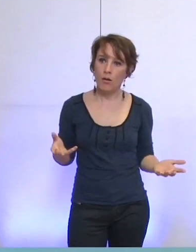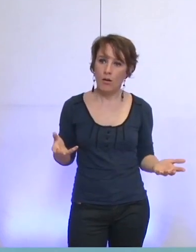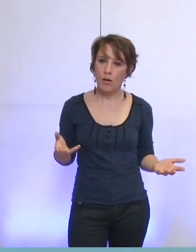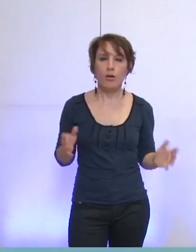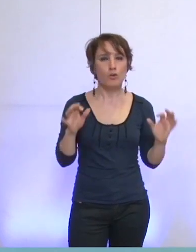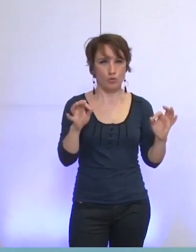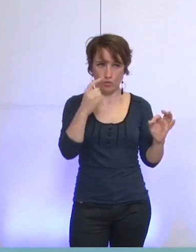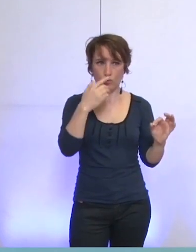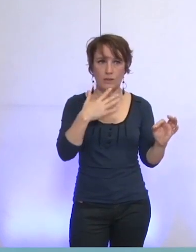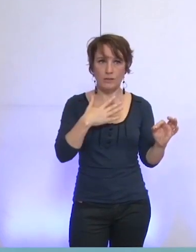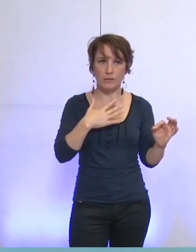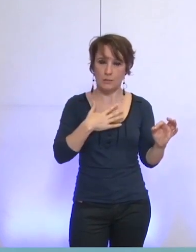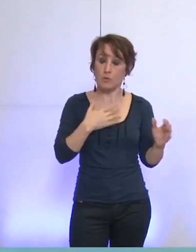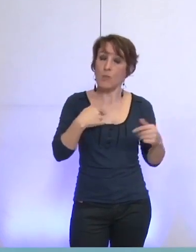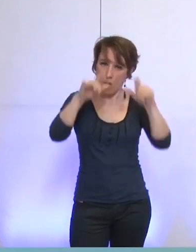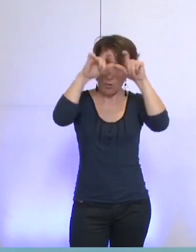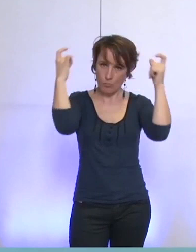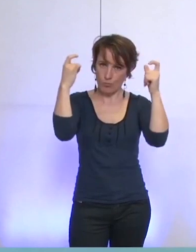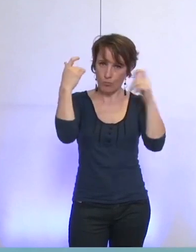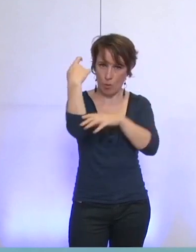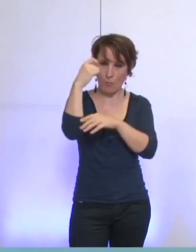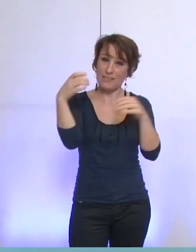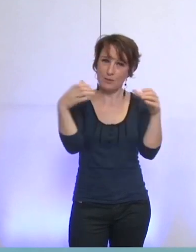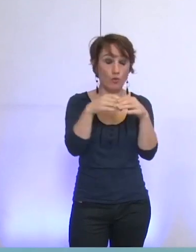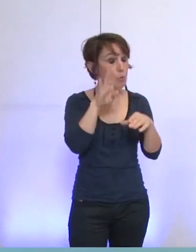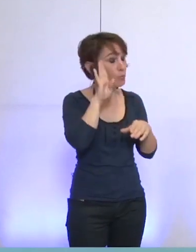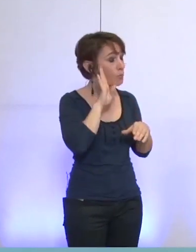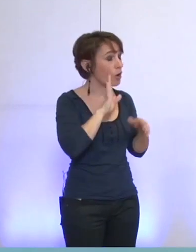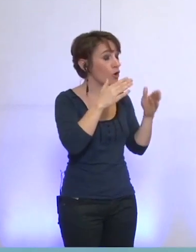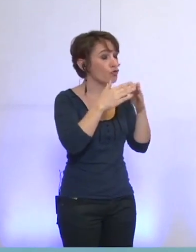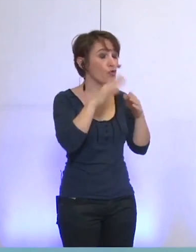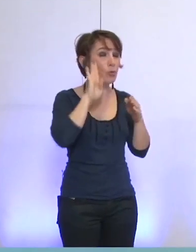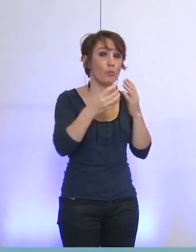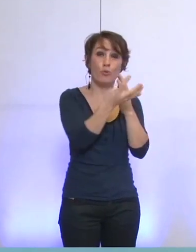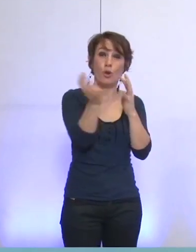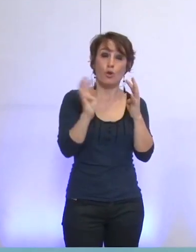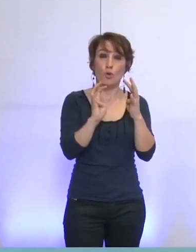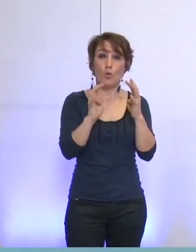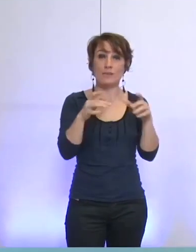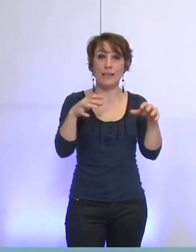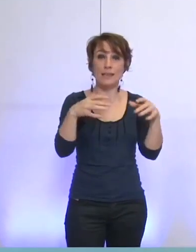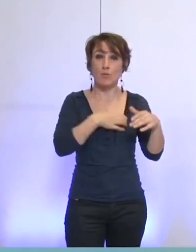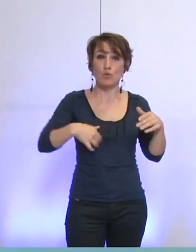la raison pour laquelle, au nom de mon groupe, je vous demande une suspension de séance de 15 minutes.